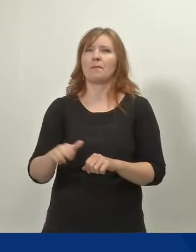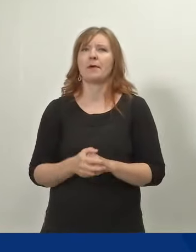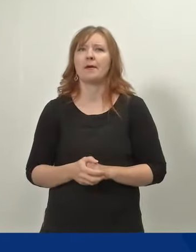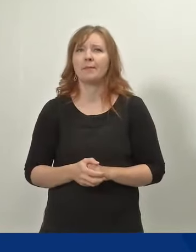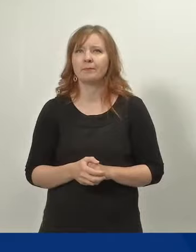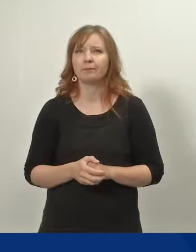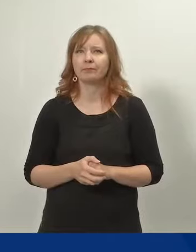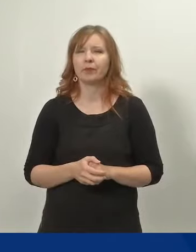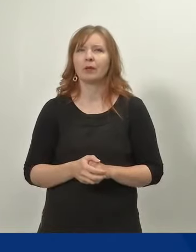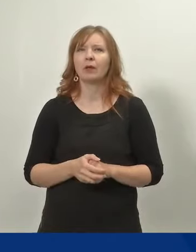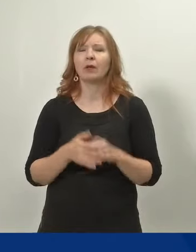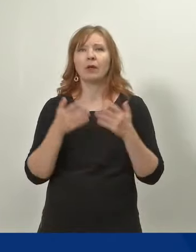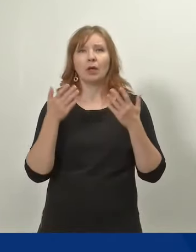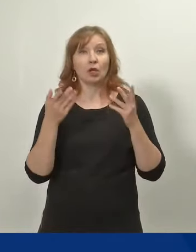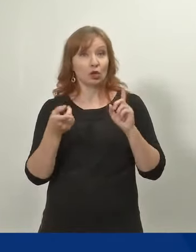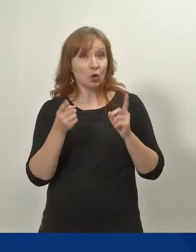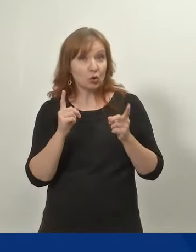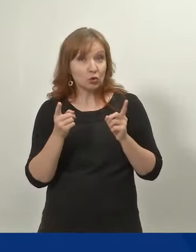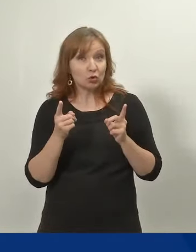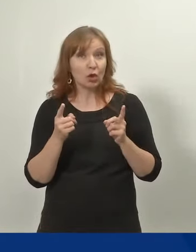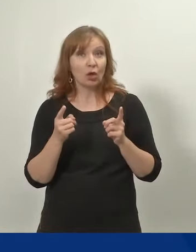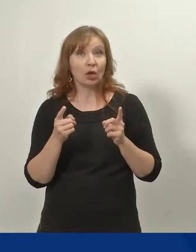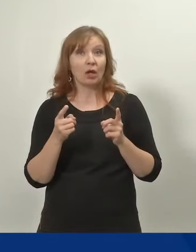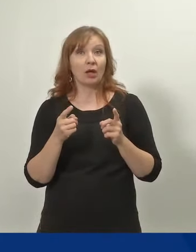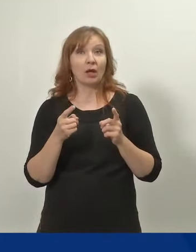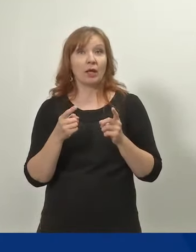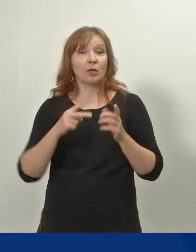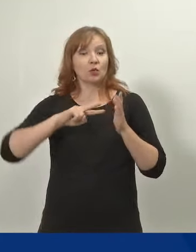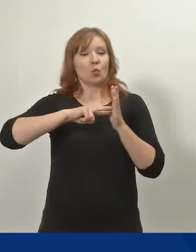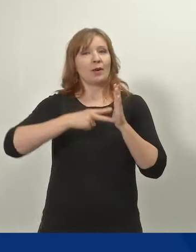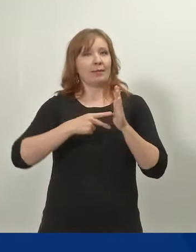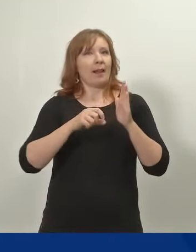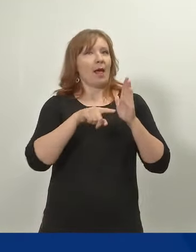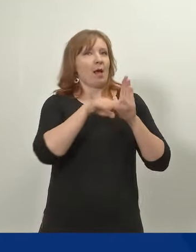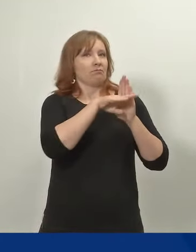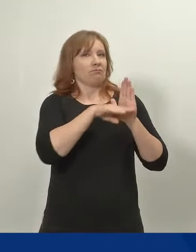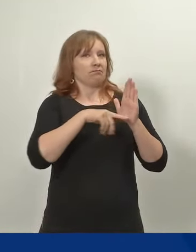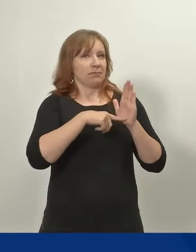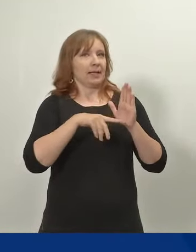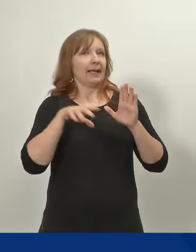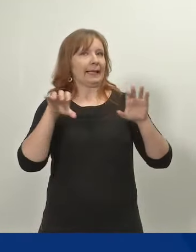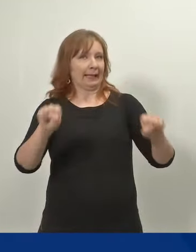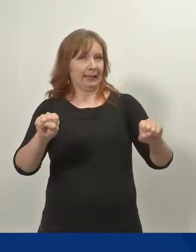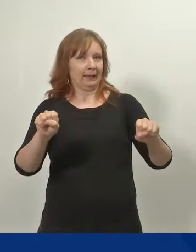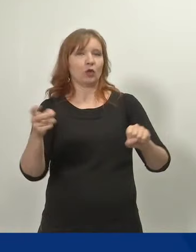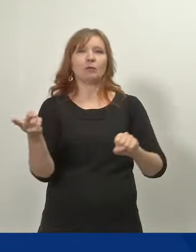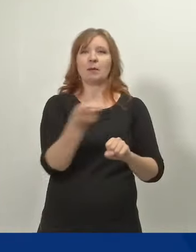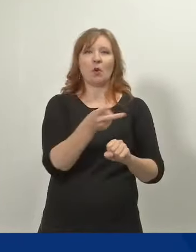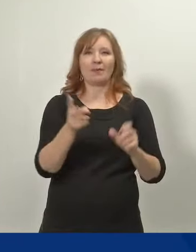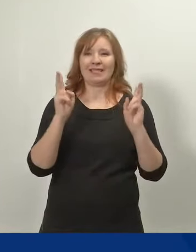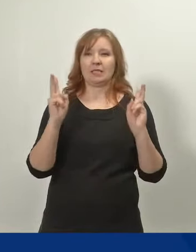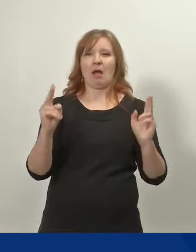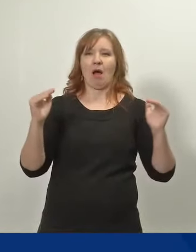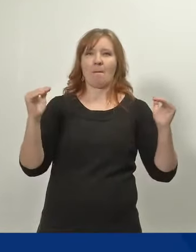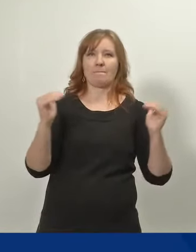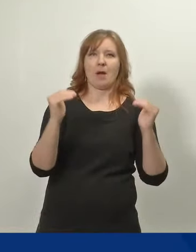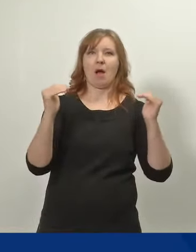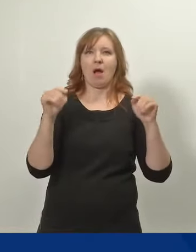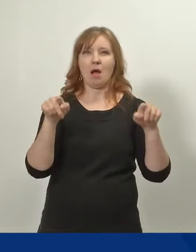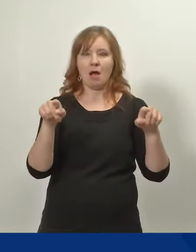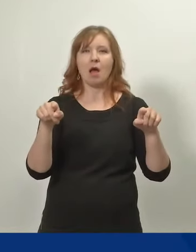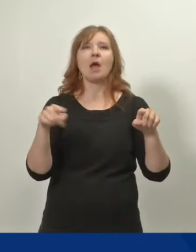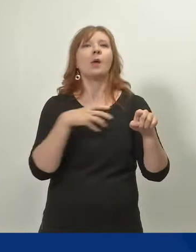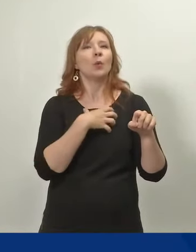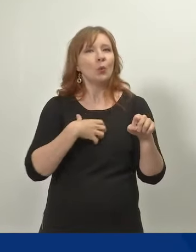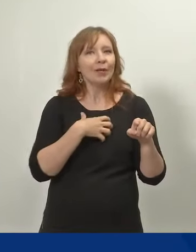kun tehdään kiintiöt, jotka ovat yhtäläiset molemmille, niin sillä pyritään myös yleisesti vaikuttaa